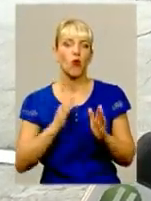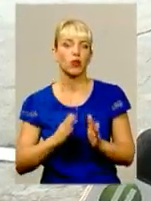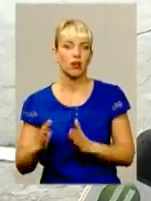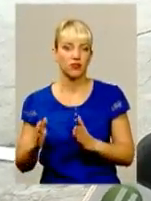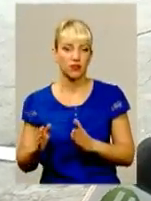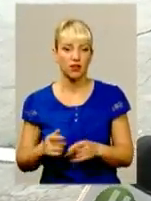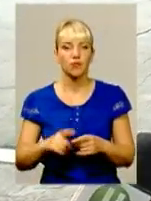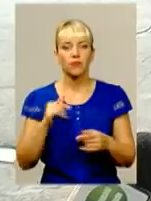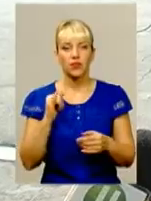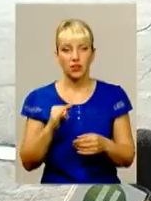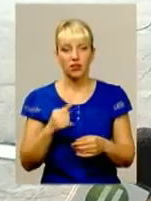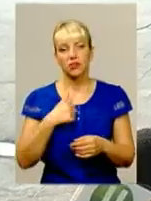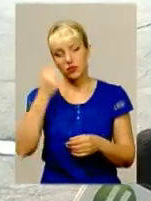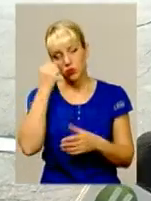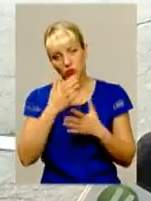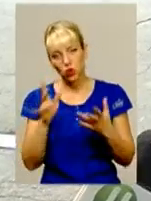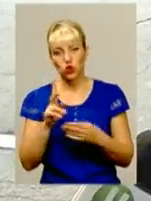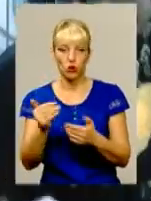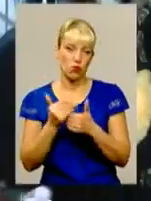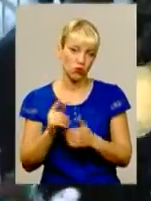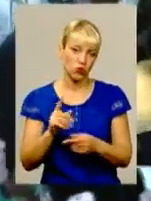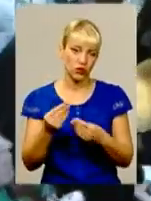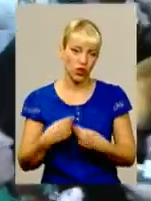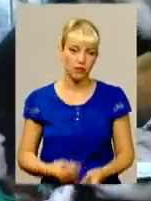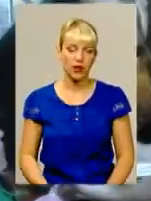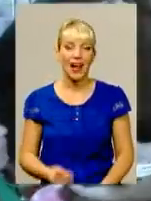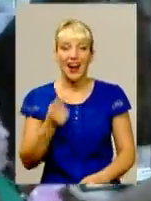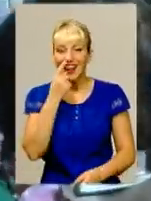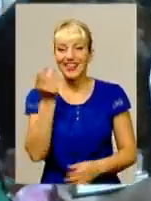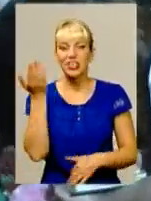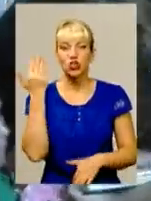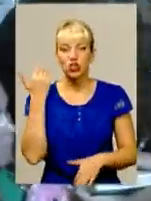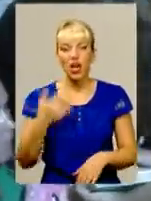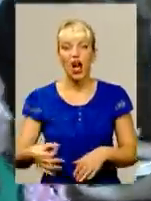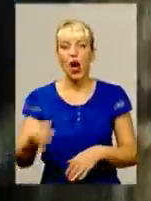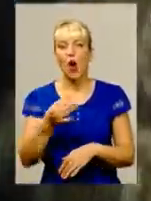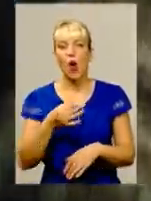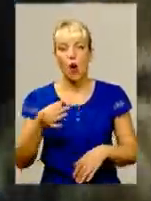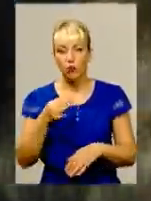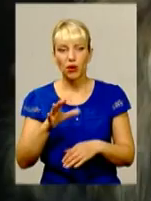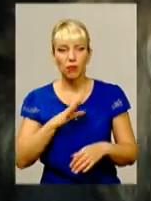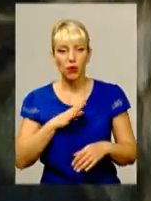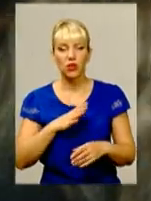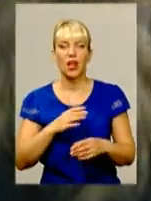такий, що видно, одразу, що ні. От і повнічності, думаю, що можна вибирати. А нещодавно область накрила чергова хвиля